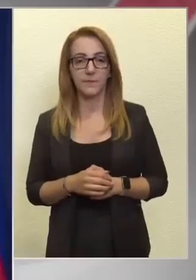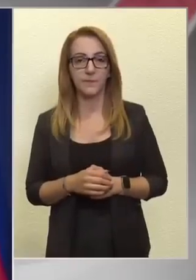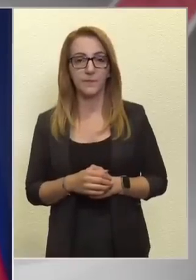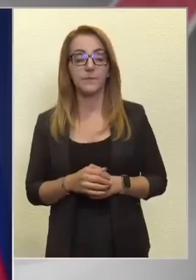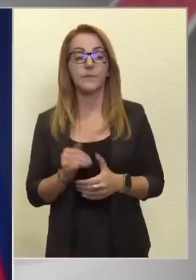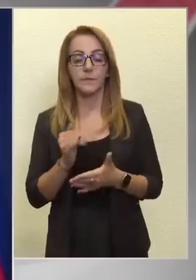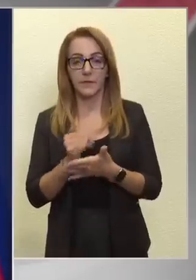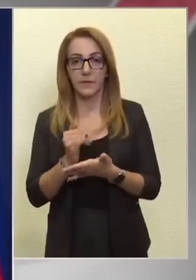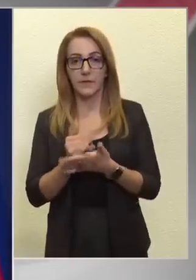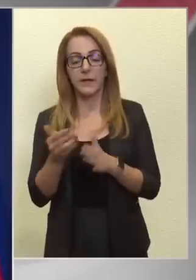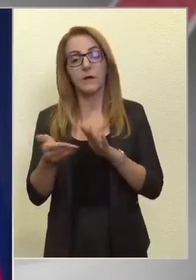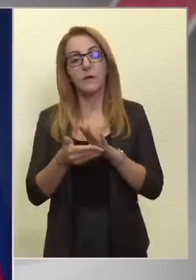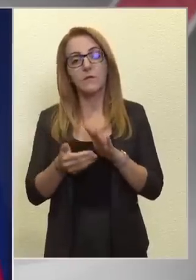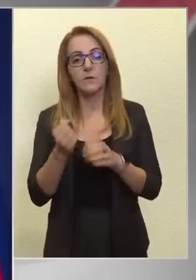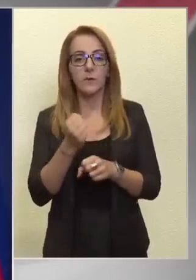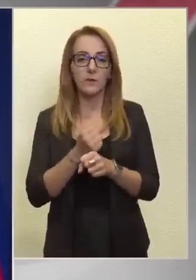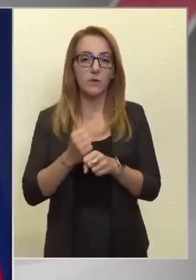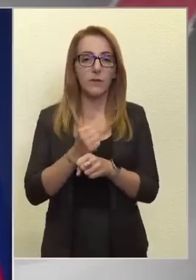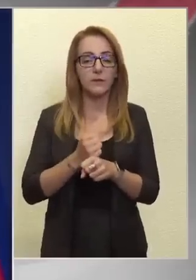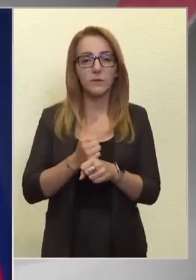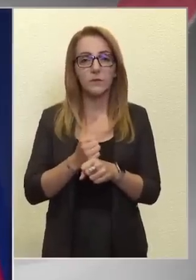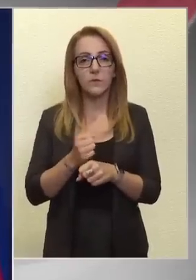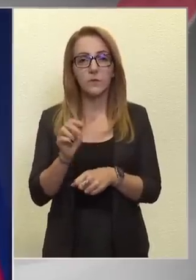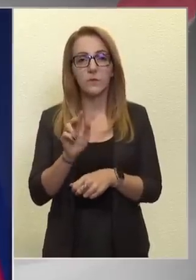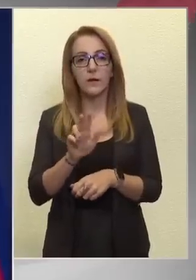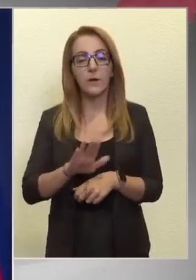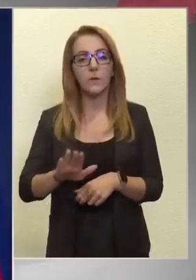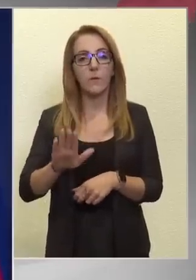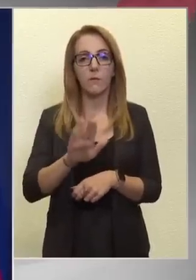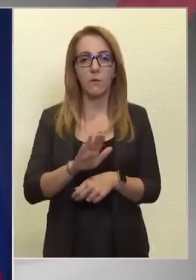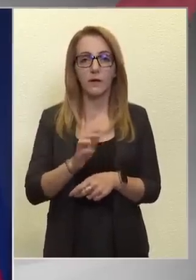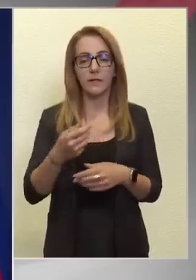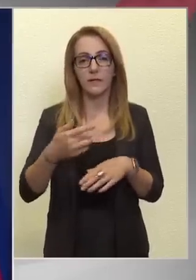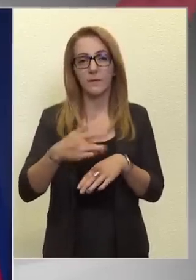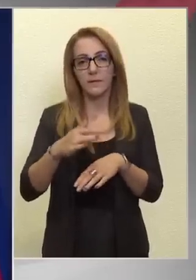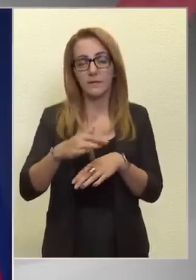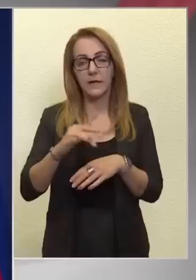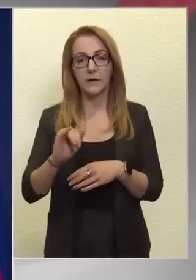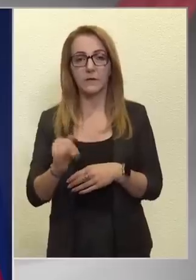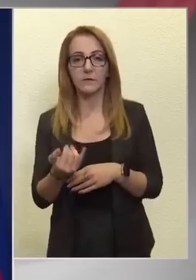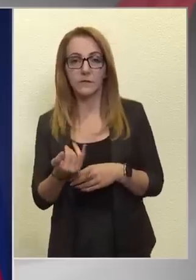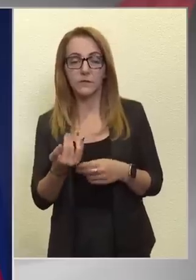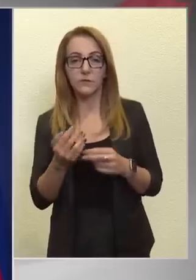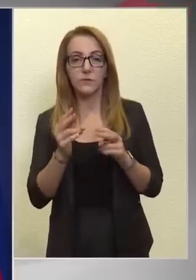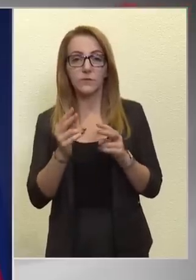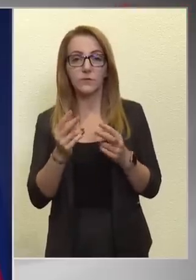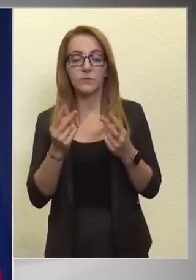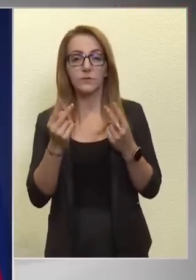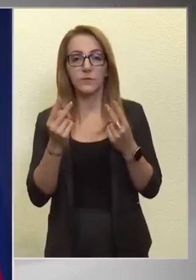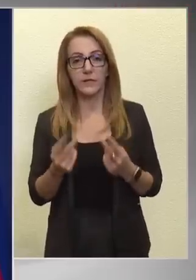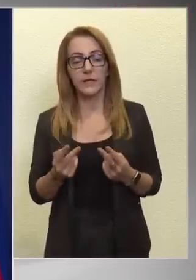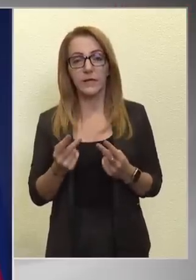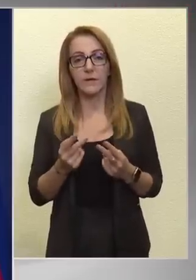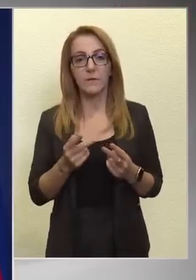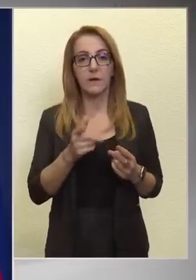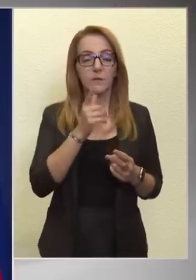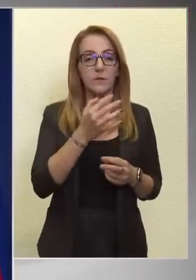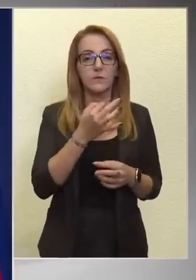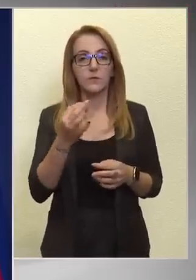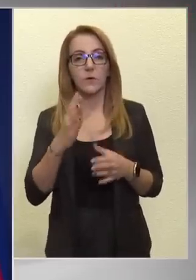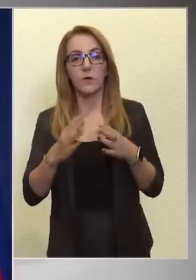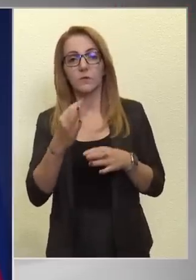Igen, alapvetően tanulmányoztuk az európai példákat, és lényegében júliustól és augusztustól